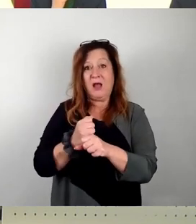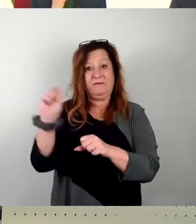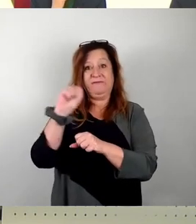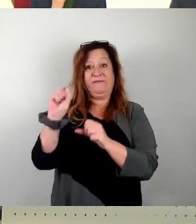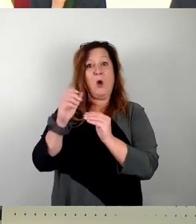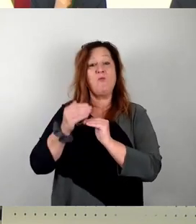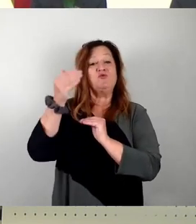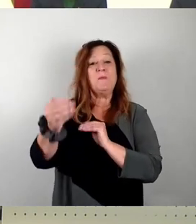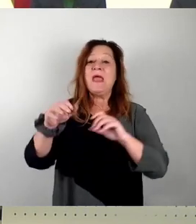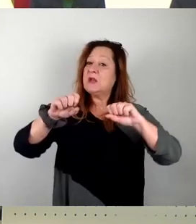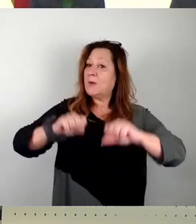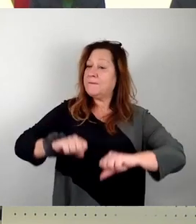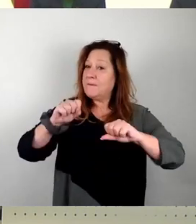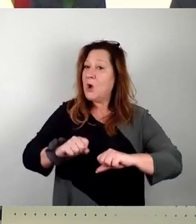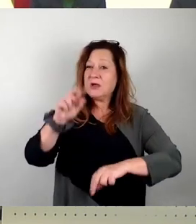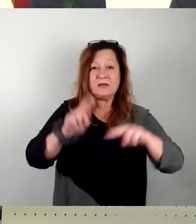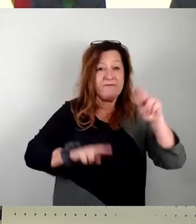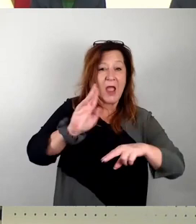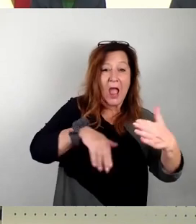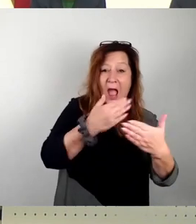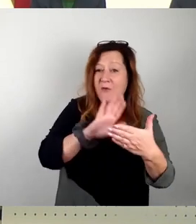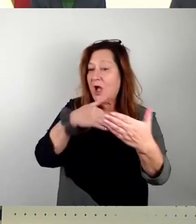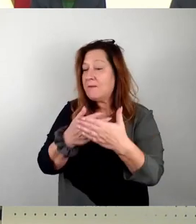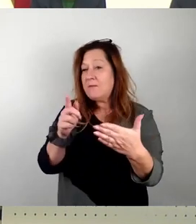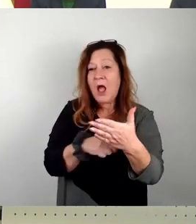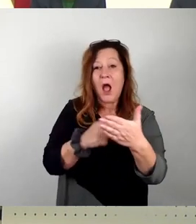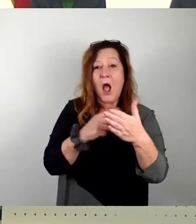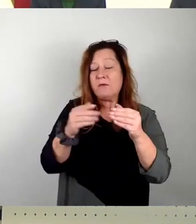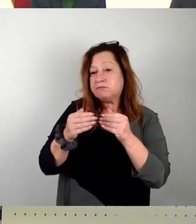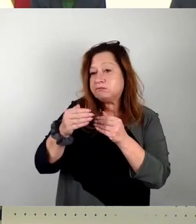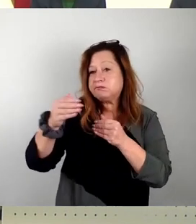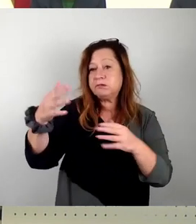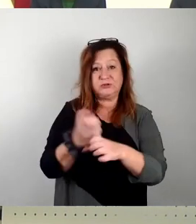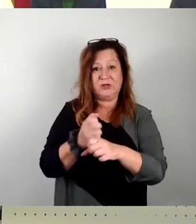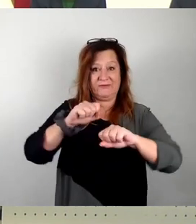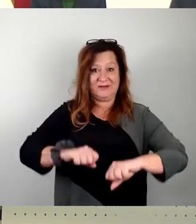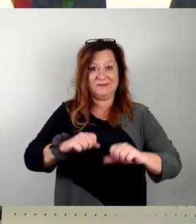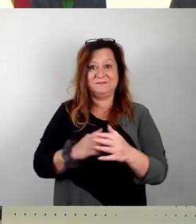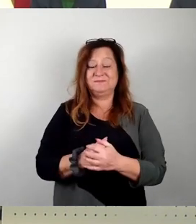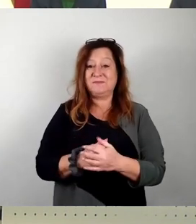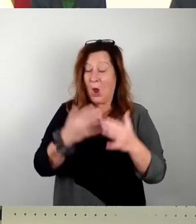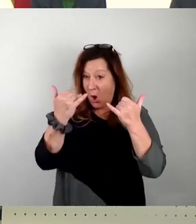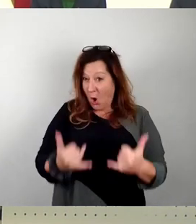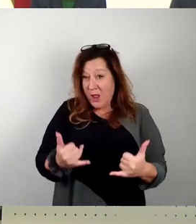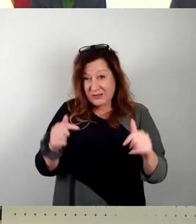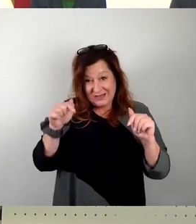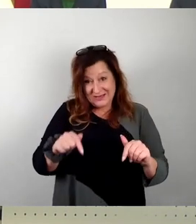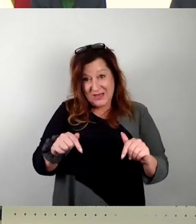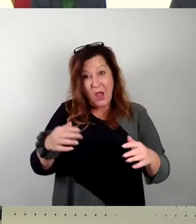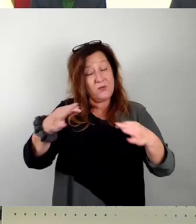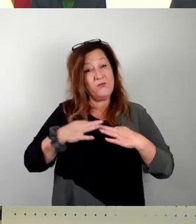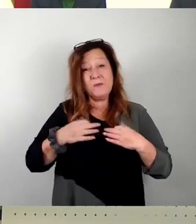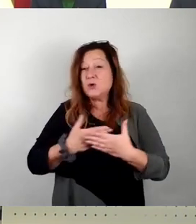werden, die Herausforderungen von morgen zu meistern. Heute hier bei Ihnen zu sein, ist die größte Ehre meines Lebens.